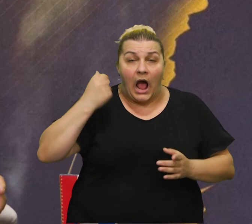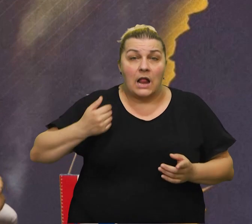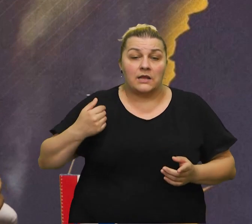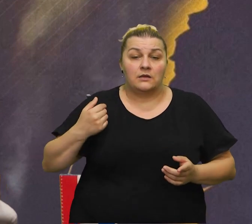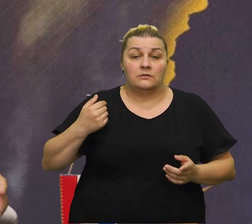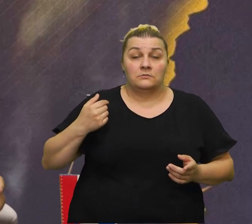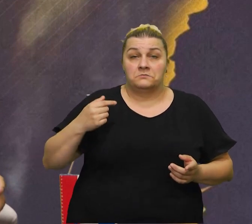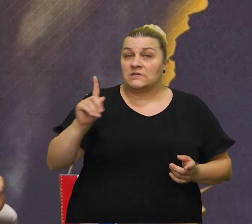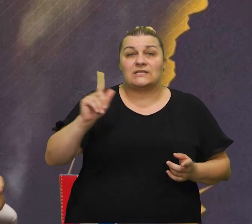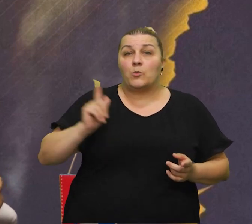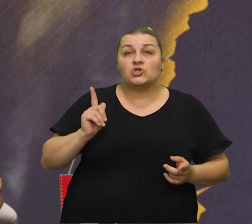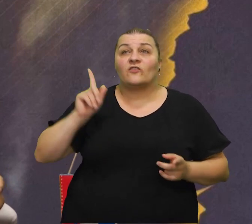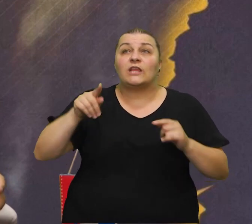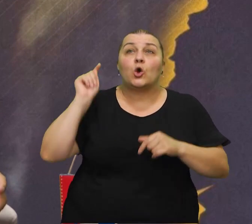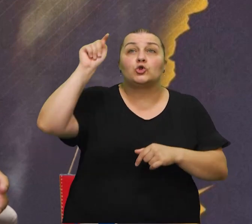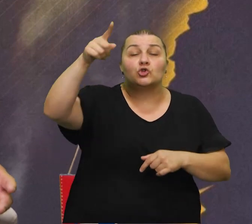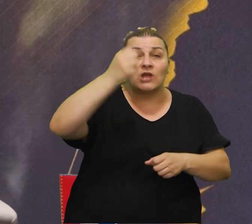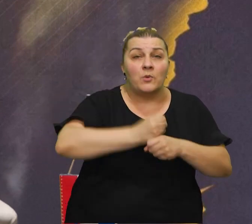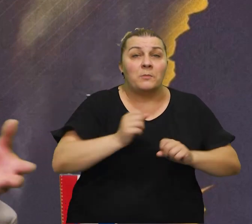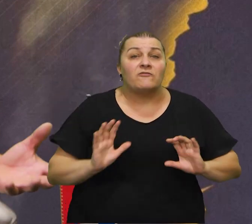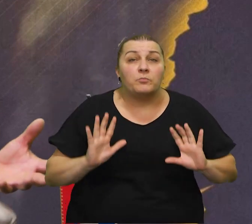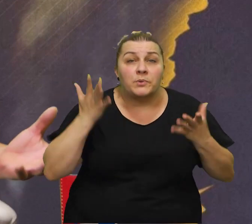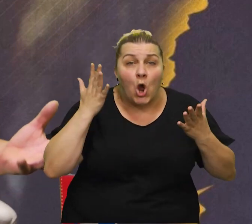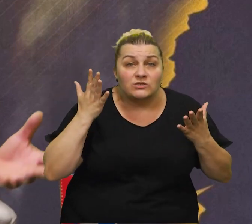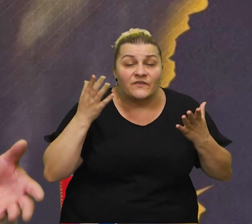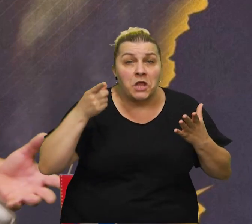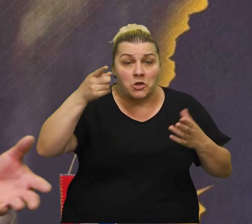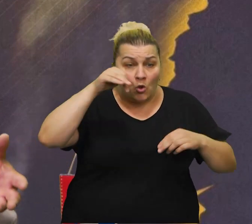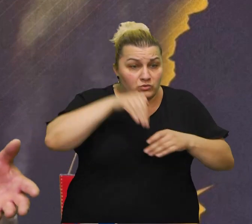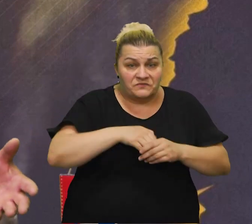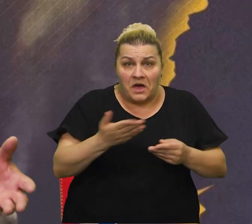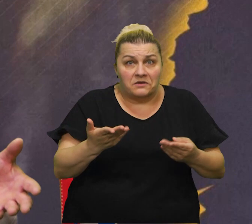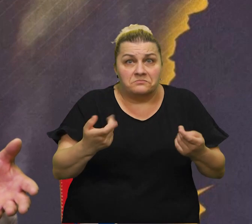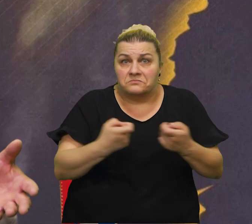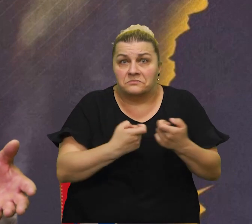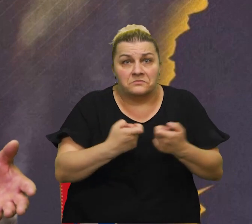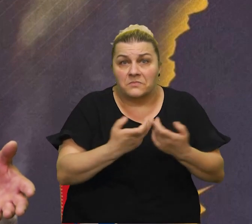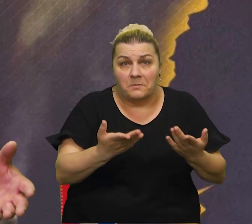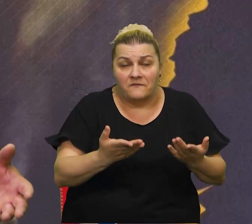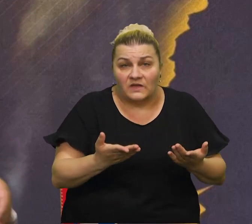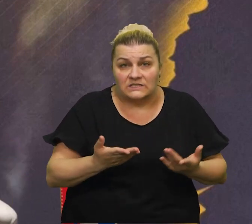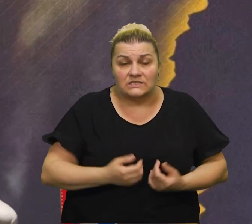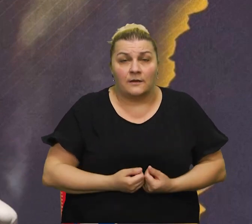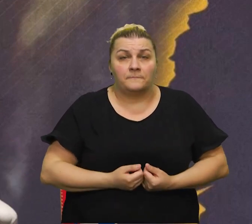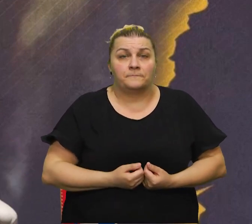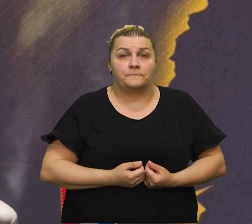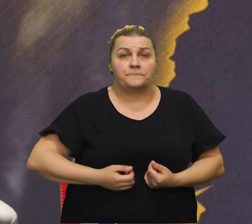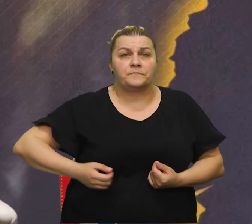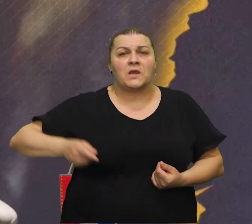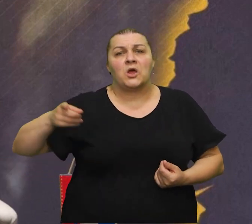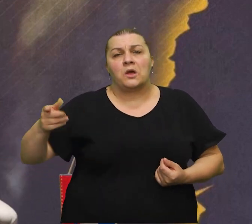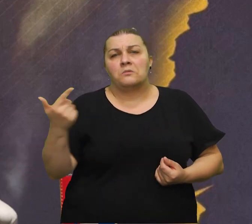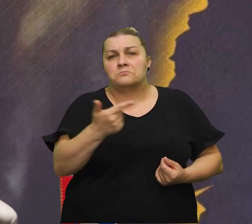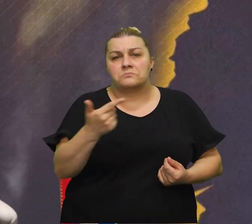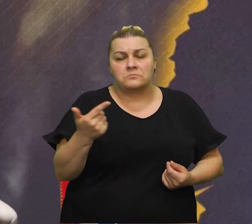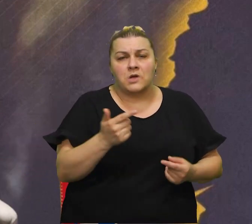i radi prosvjed zbog nečega što nema neke logike. Znači, taj je dan kada je Burić i još